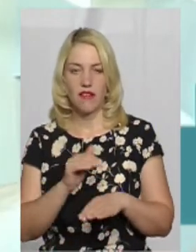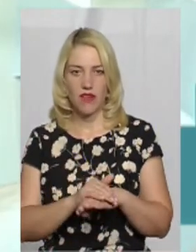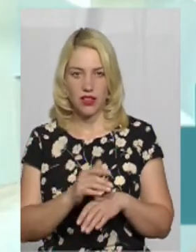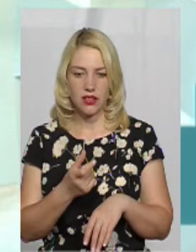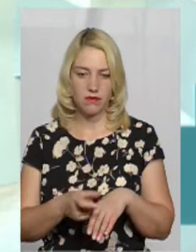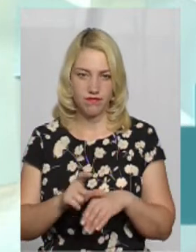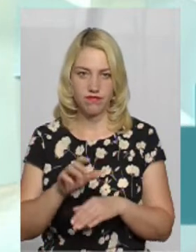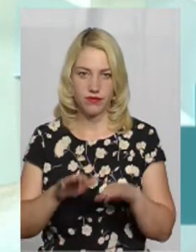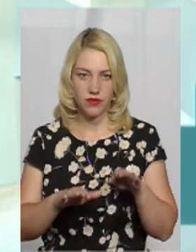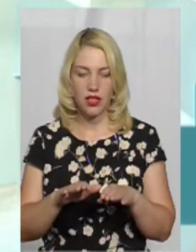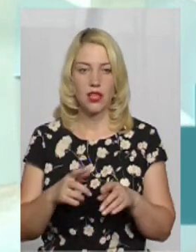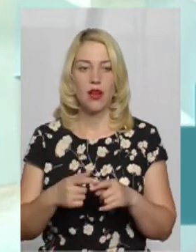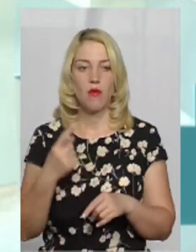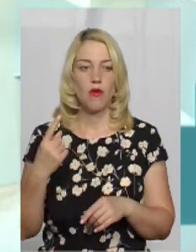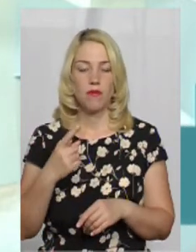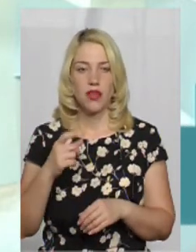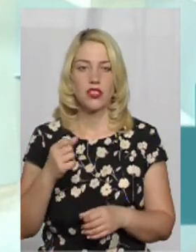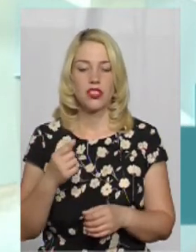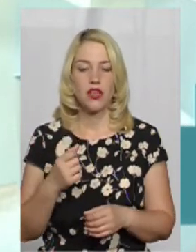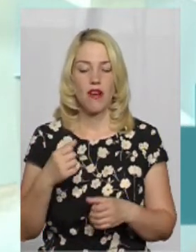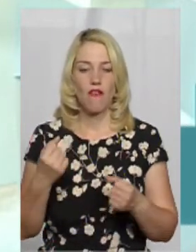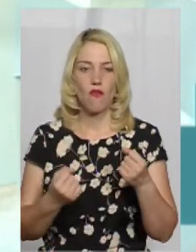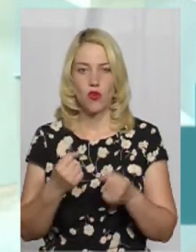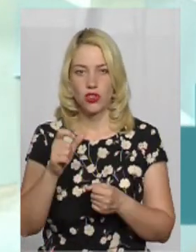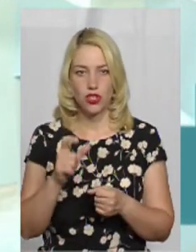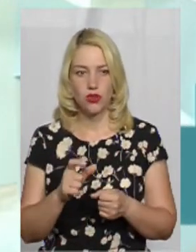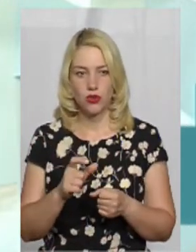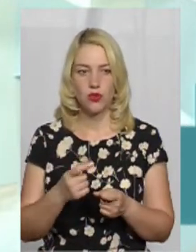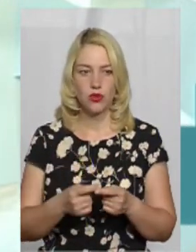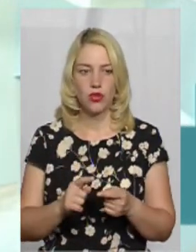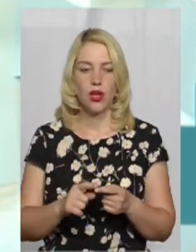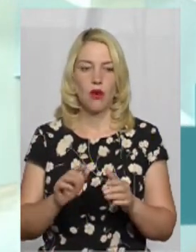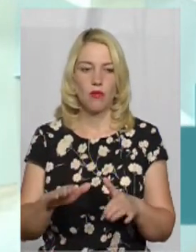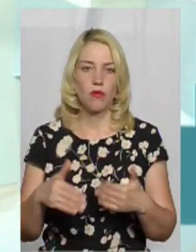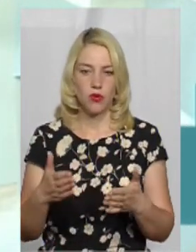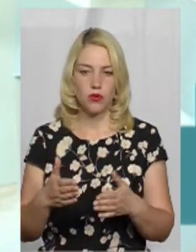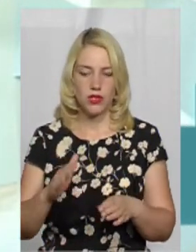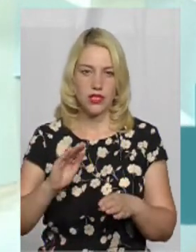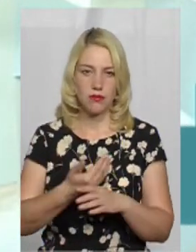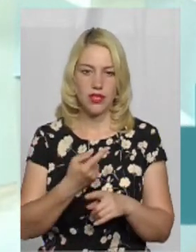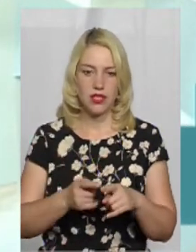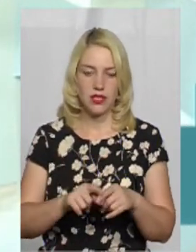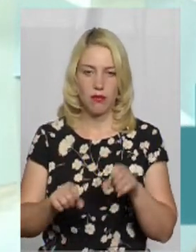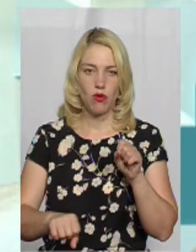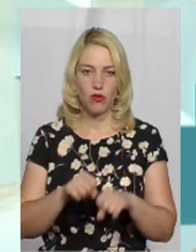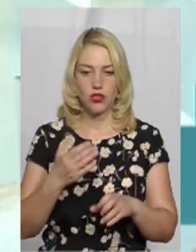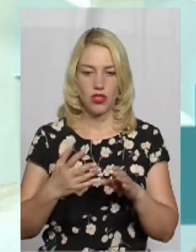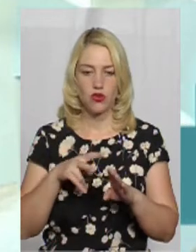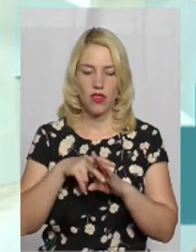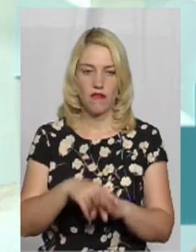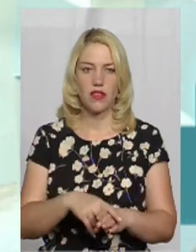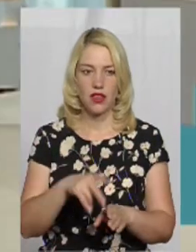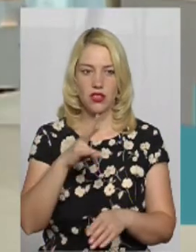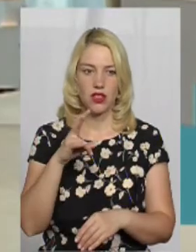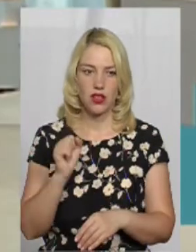-вагових параметрів, По-перше, водію транспортного засобу пропонується усунути дане порушення. Яким чином? Якщо це навантаження